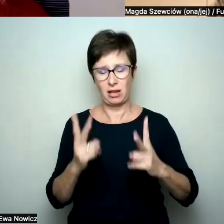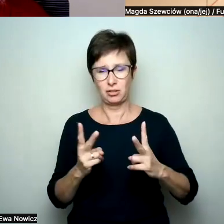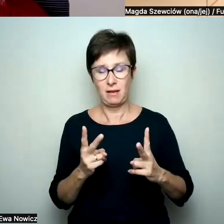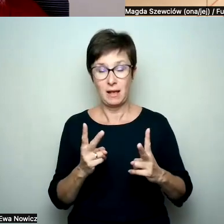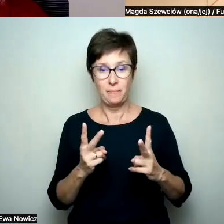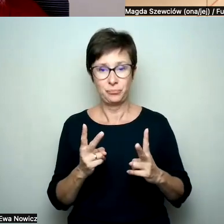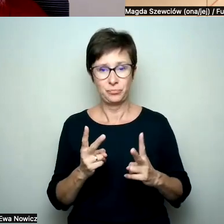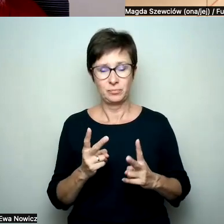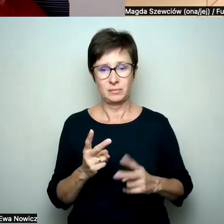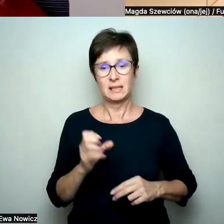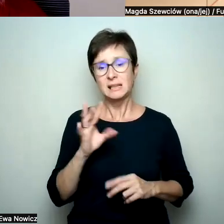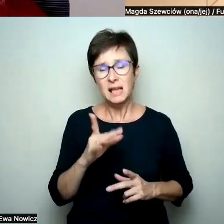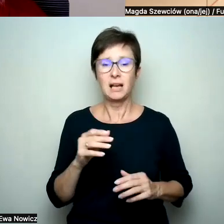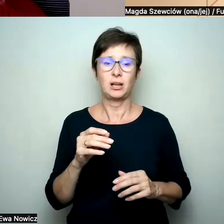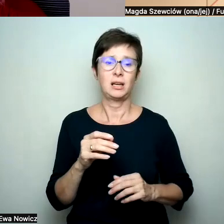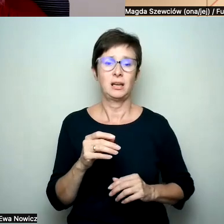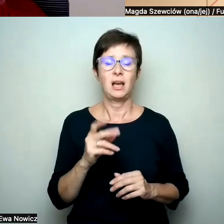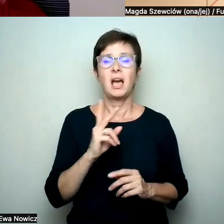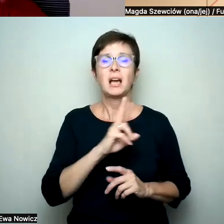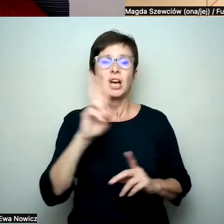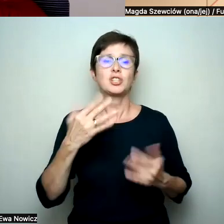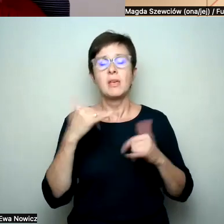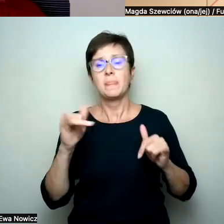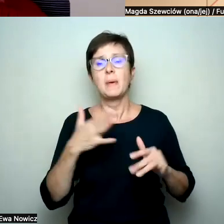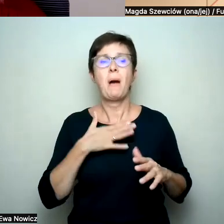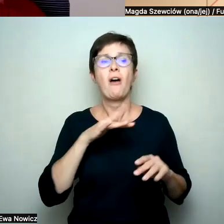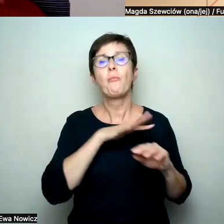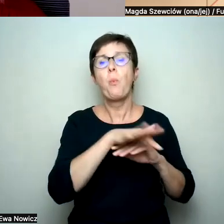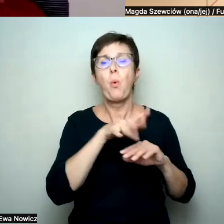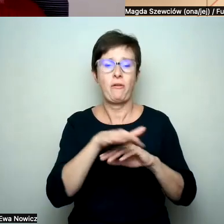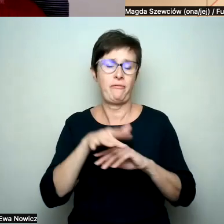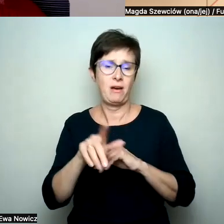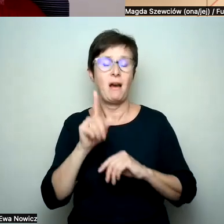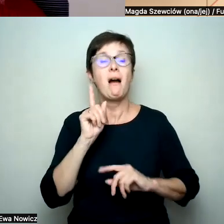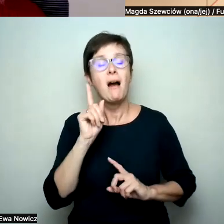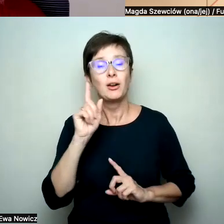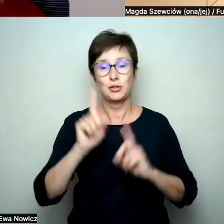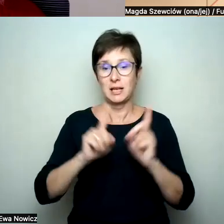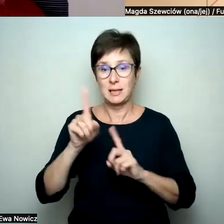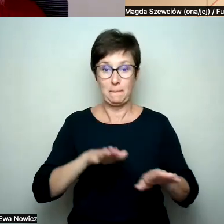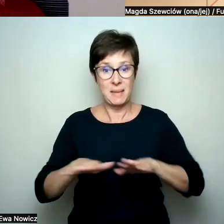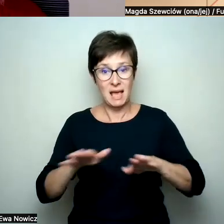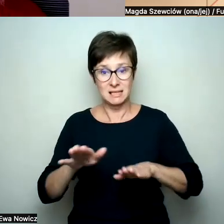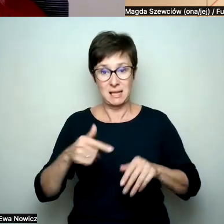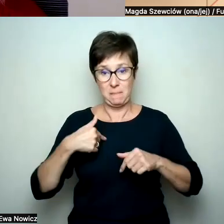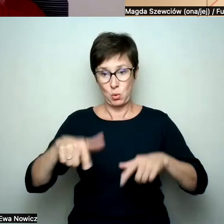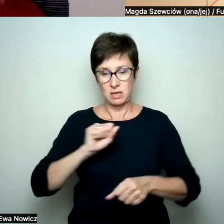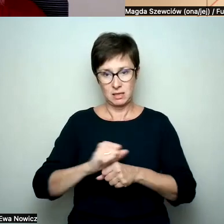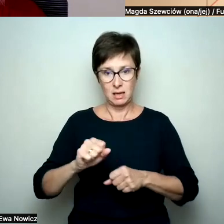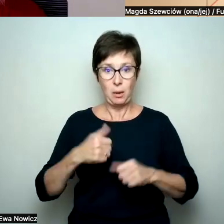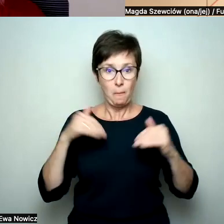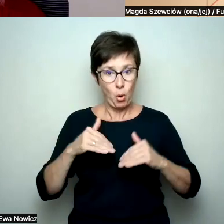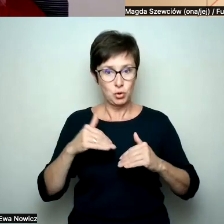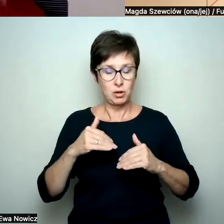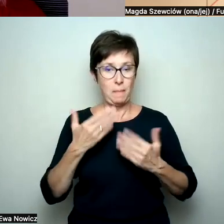że wiadomo, być może to jest w granicach wpływu każdej osoby, no ale czasami miejsce, w którym jesteśmy, może bardzo wiele